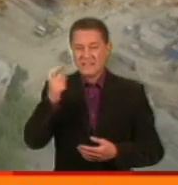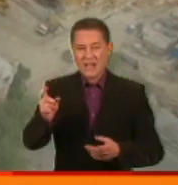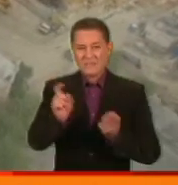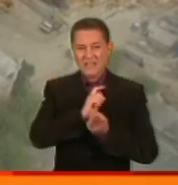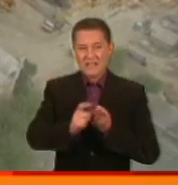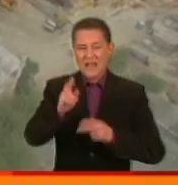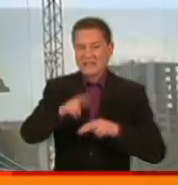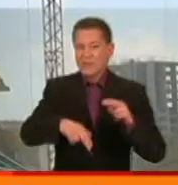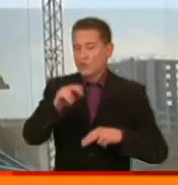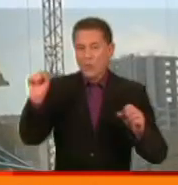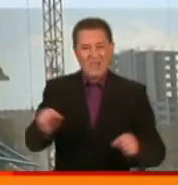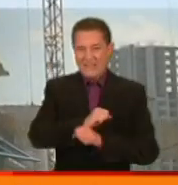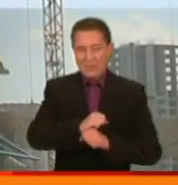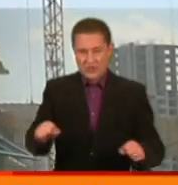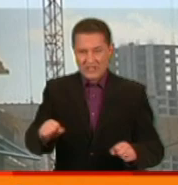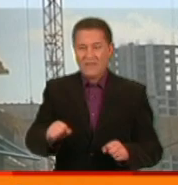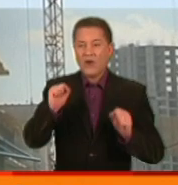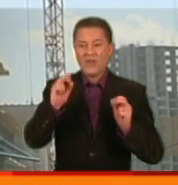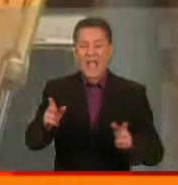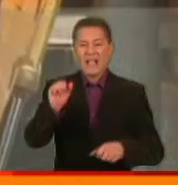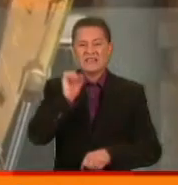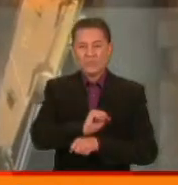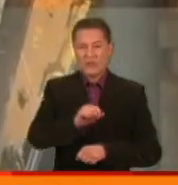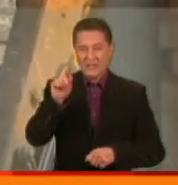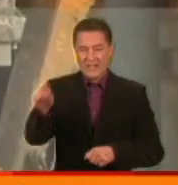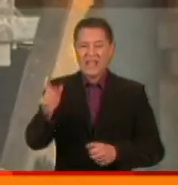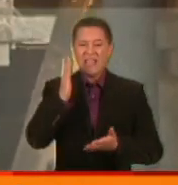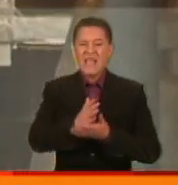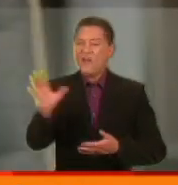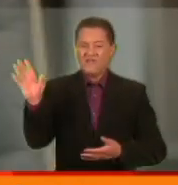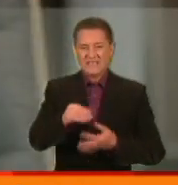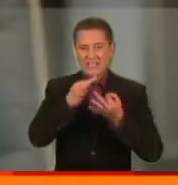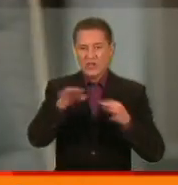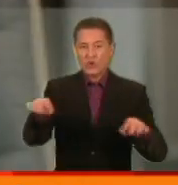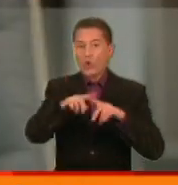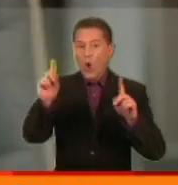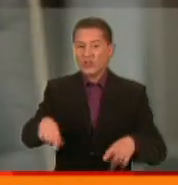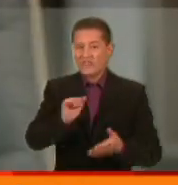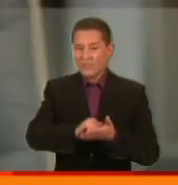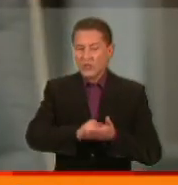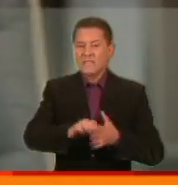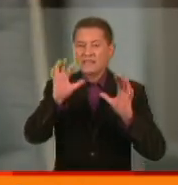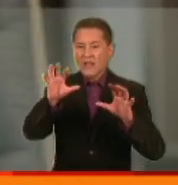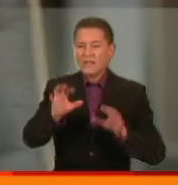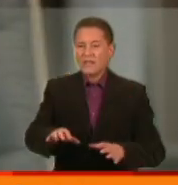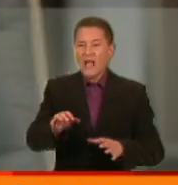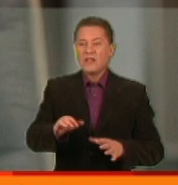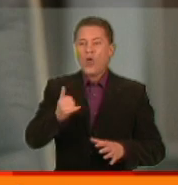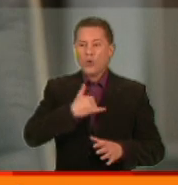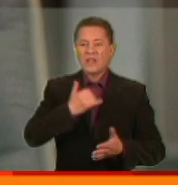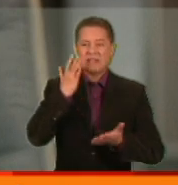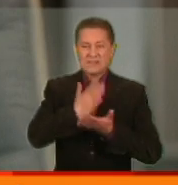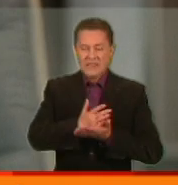нині неможливо. Як і спинити її. Бо є всі дозволи. Законодательно і документально в нас є чітке